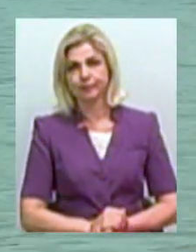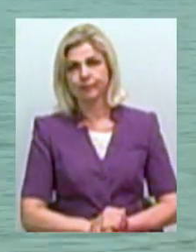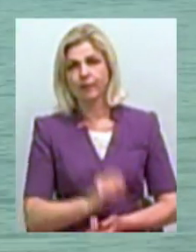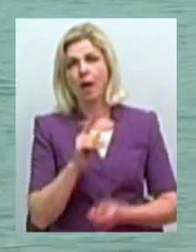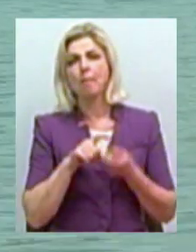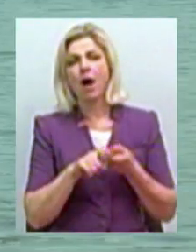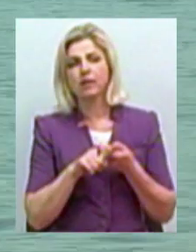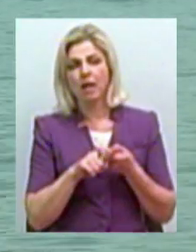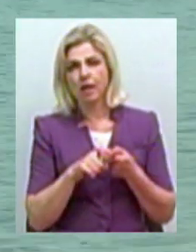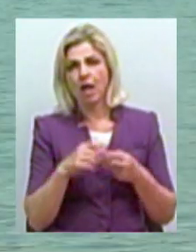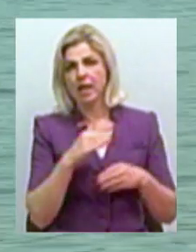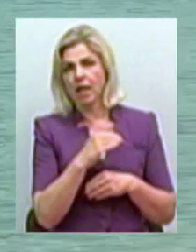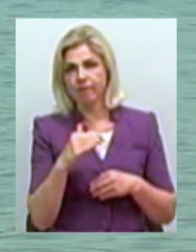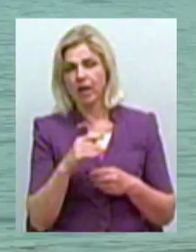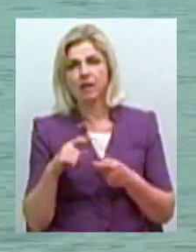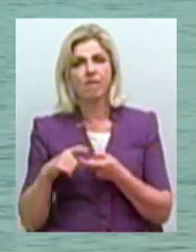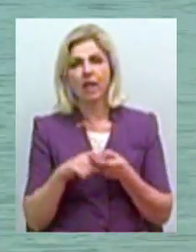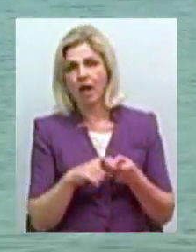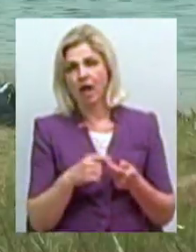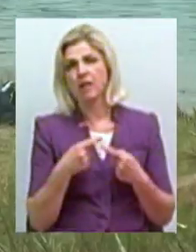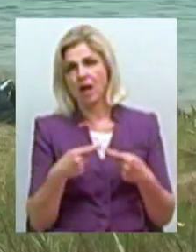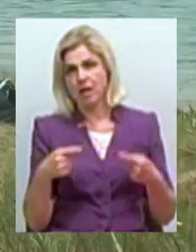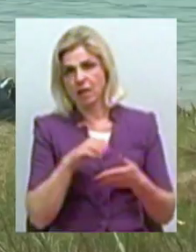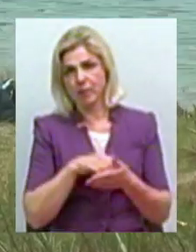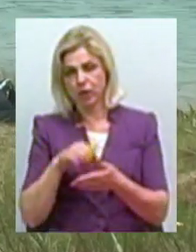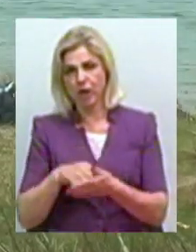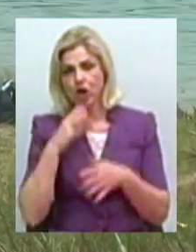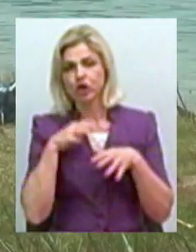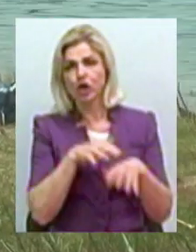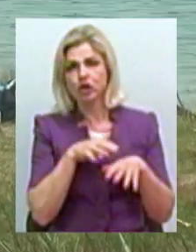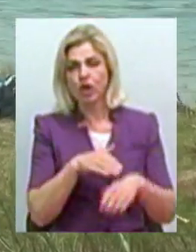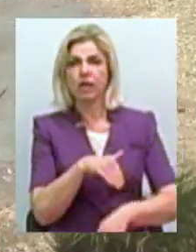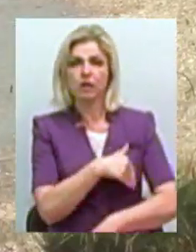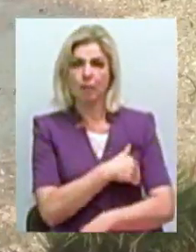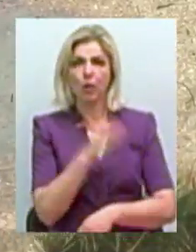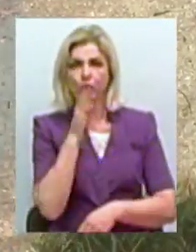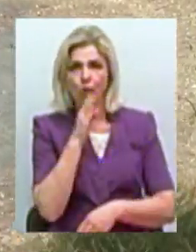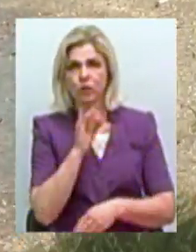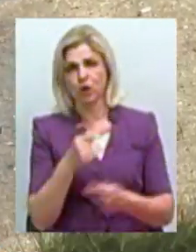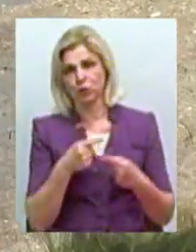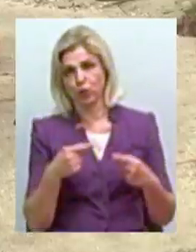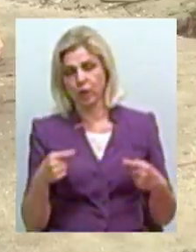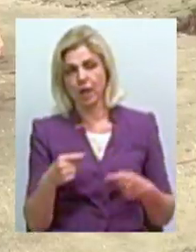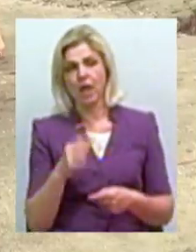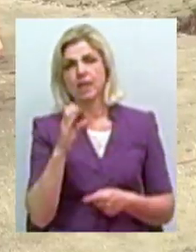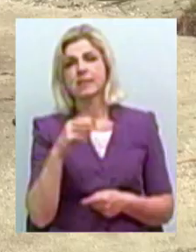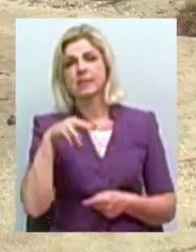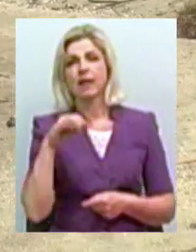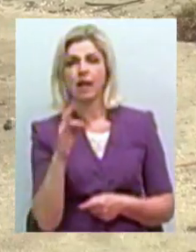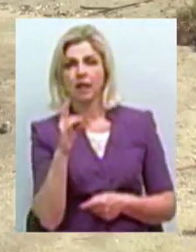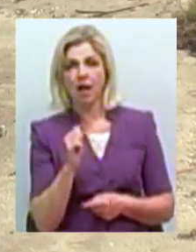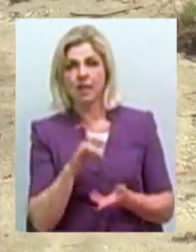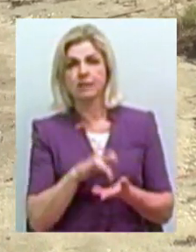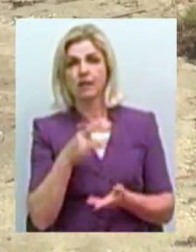На бактеріологічний рівень впливає низка факторів стечія, температура повітря тощо. Пляж Стрілка – центральний район. Поки